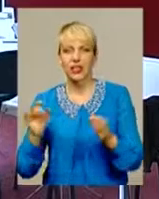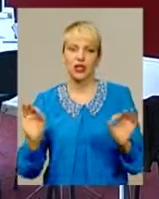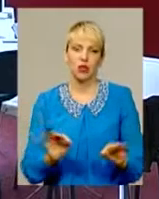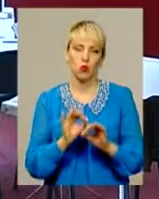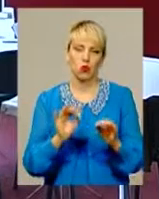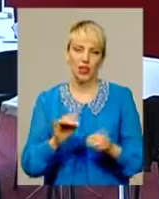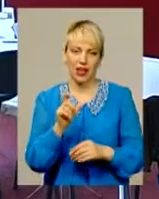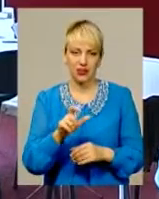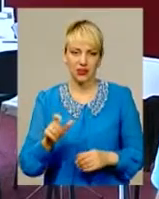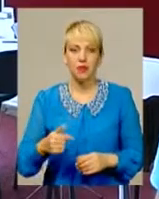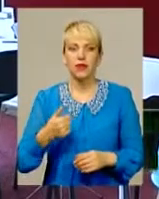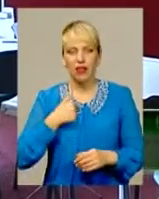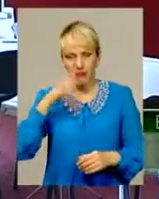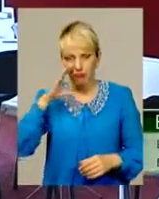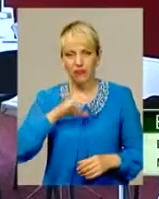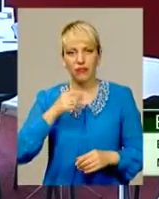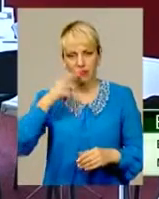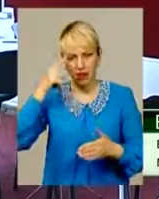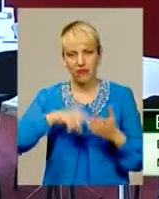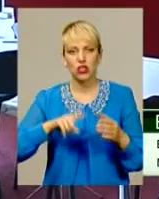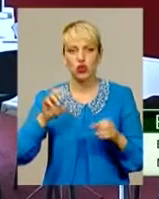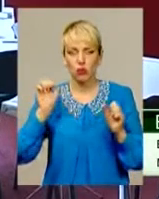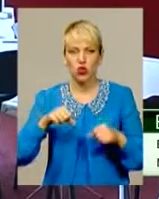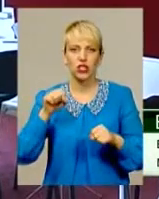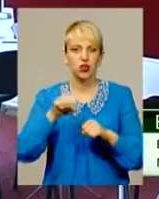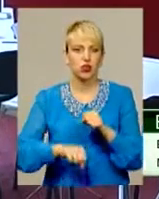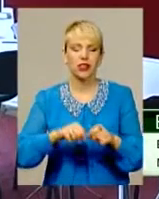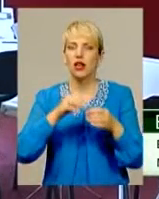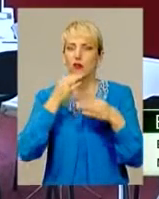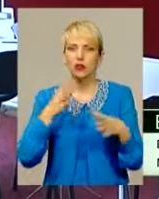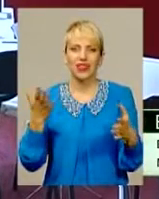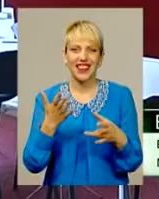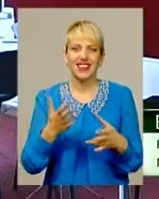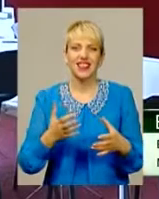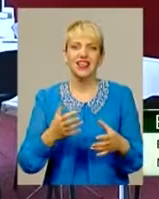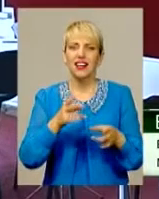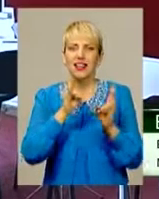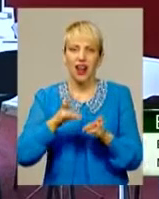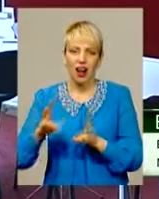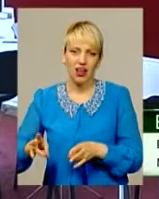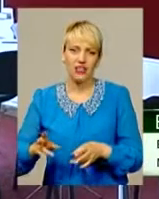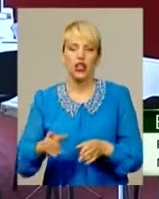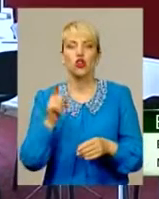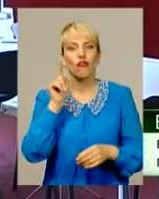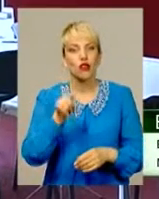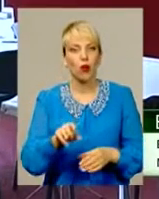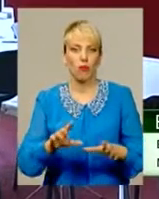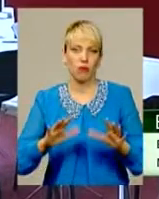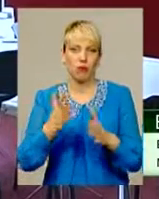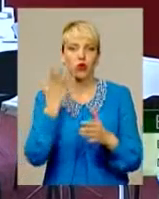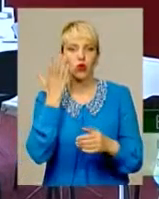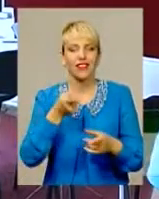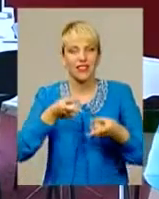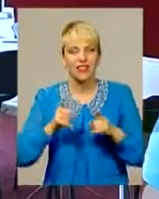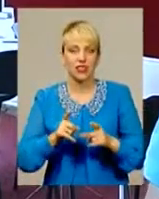силу здолати всі негаразди, здолати всі біди, проблеми. Але лише в тім випадку, коли ми об'єднаємося дійсно по-справжньому.